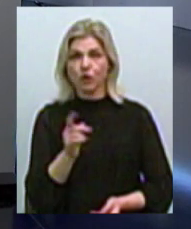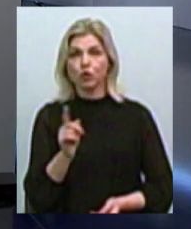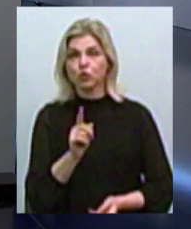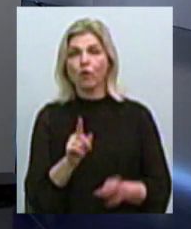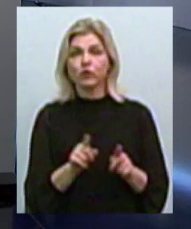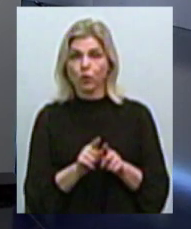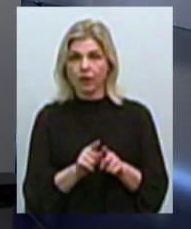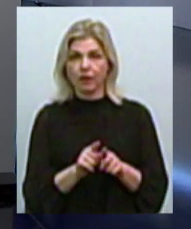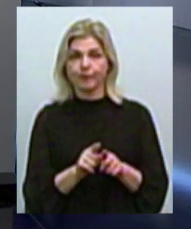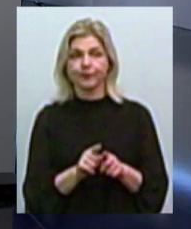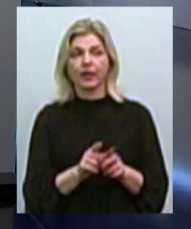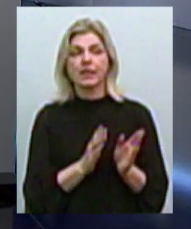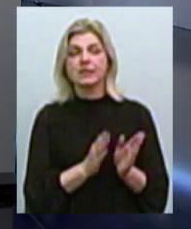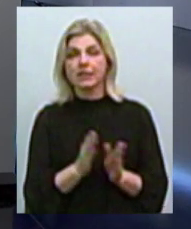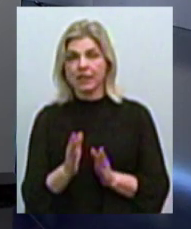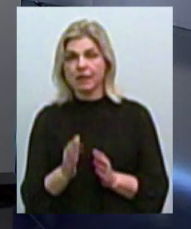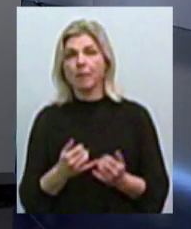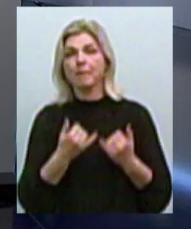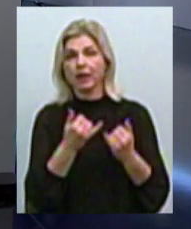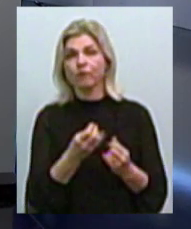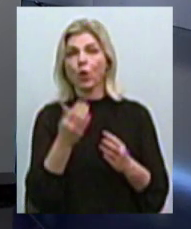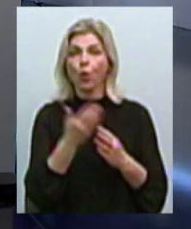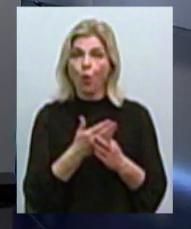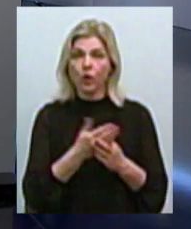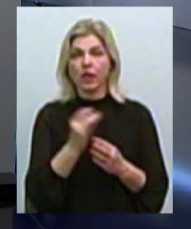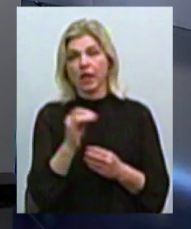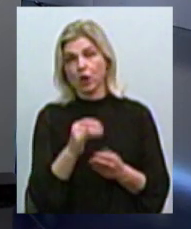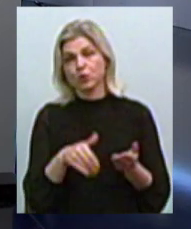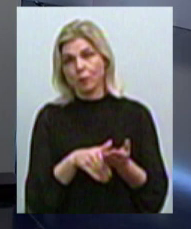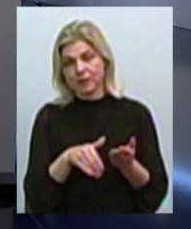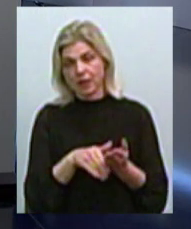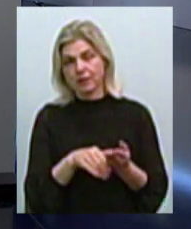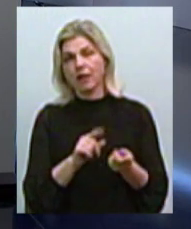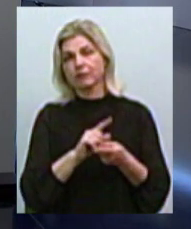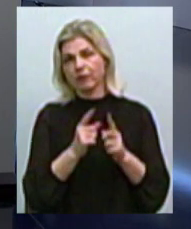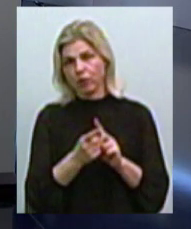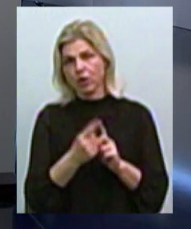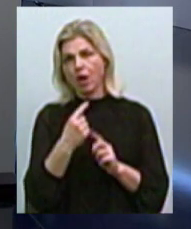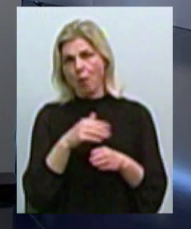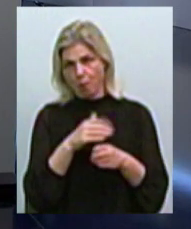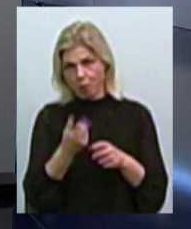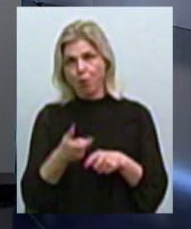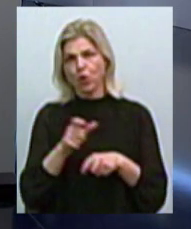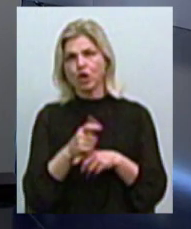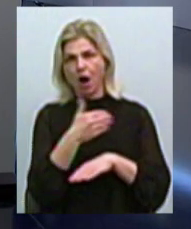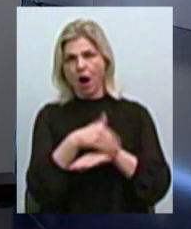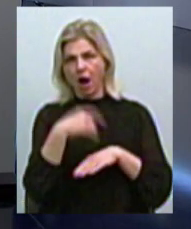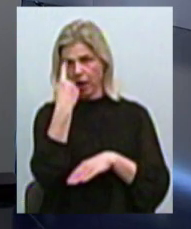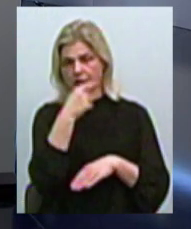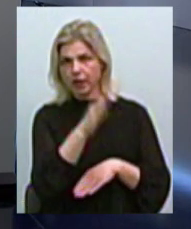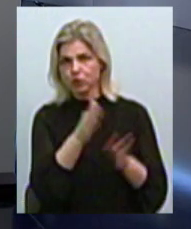все-таки система предоставления льгот и субсидий становится более адресной. все-таки она